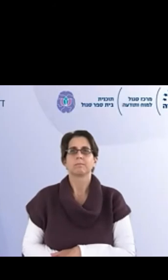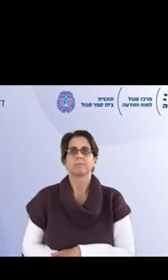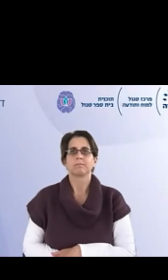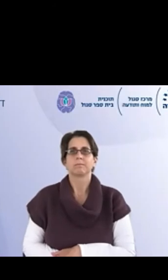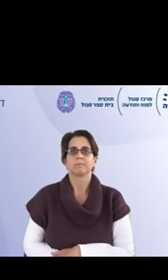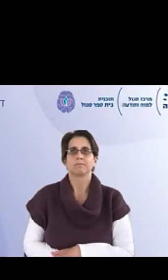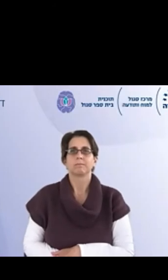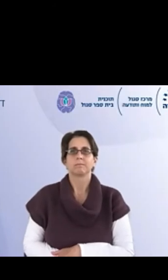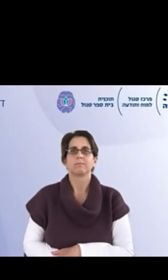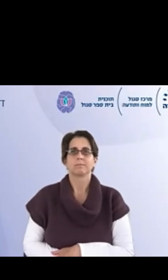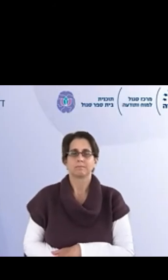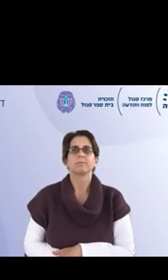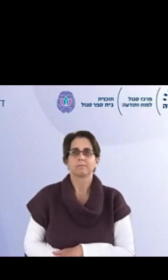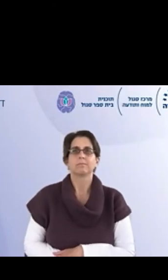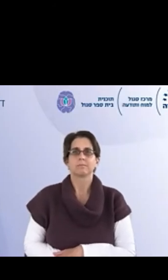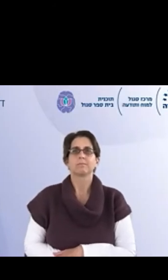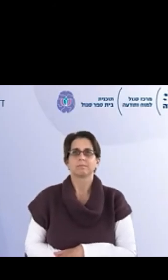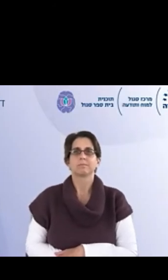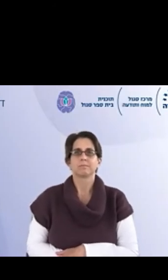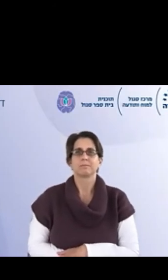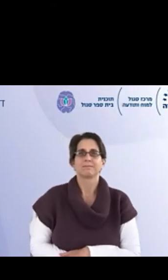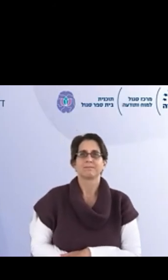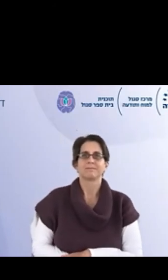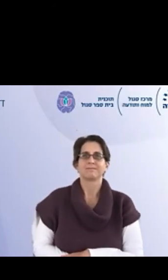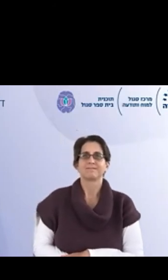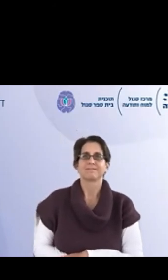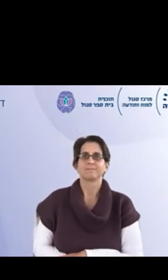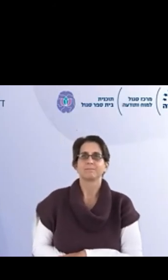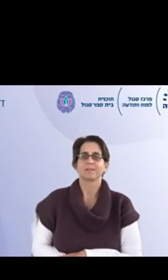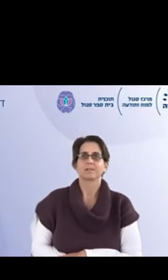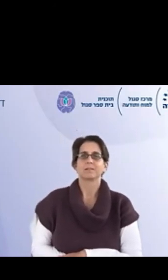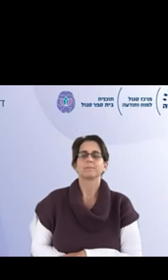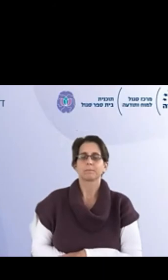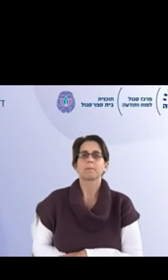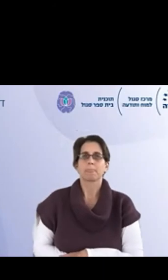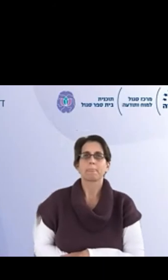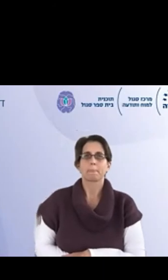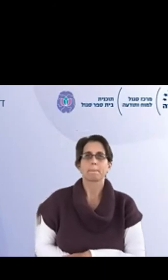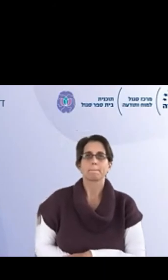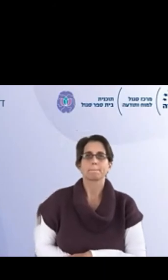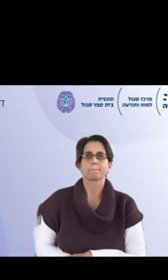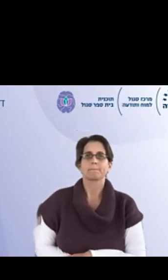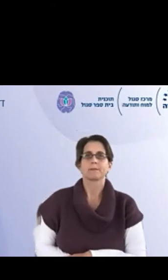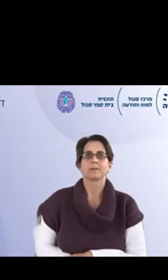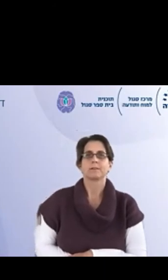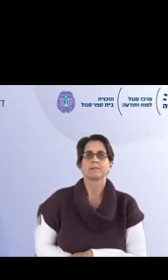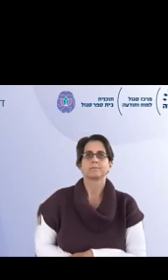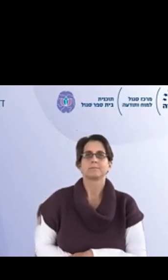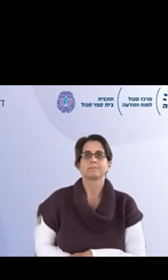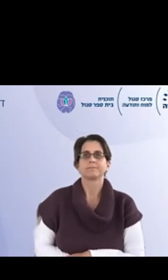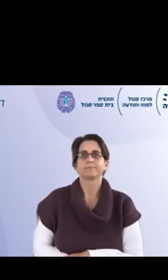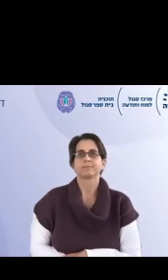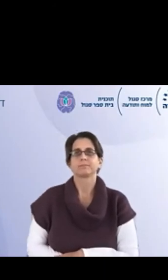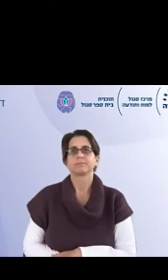לפי ולנתח את המערכת לעשות גם את צילום לפי המודל הזה של מודל ההגדרה העצמית והיבלנו,